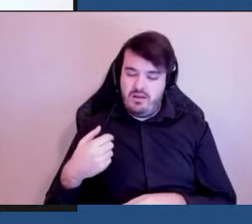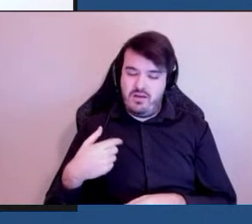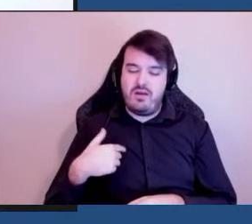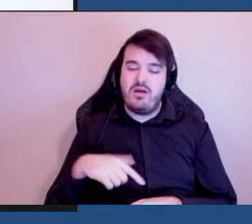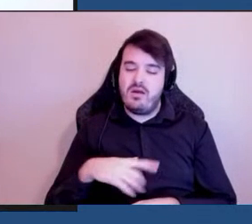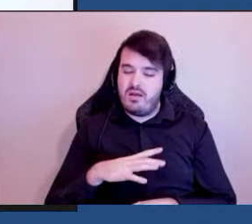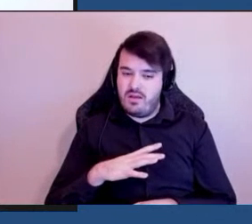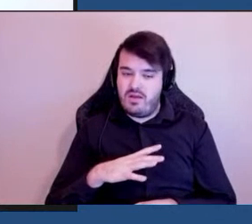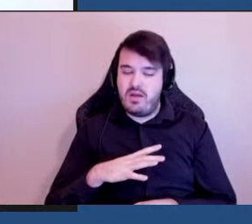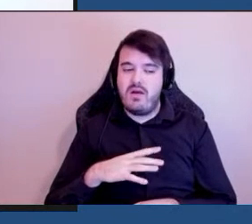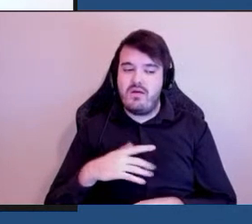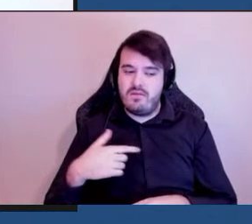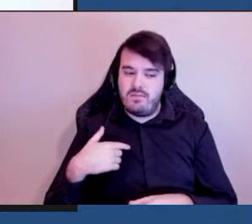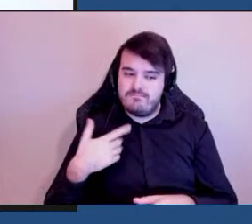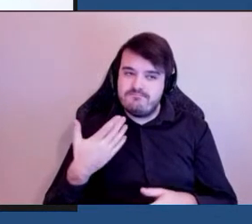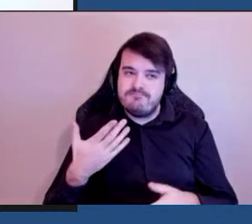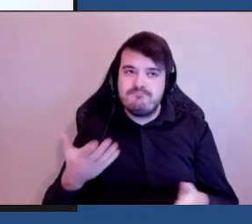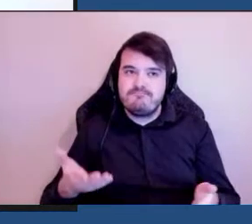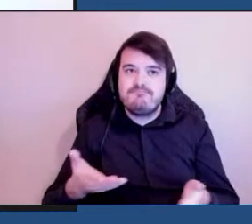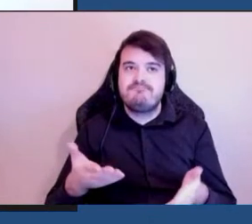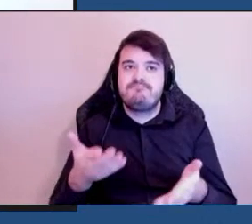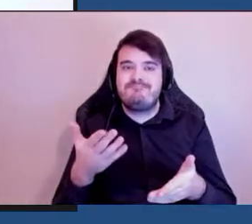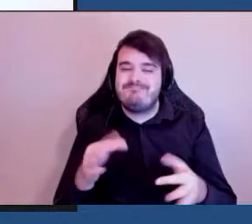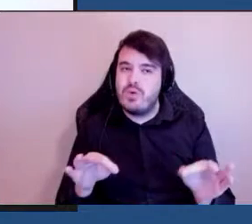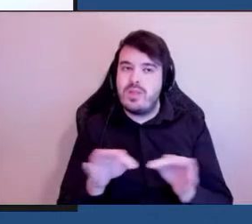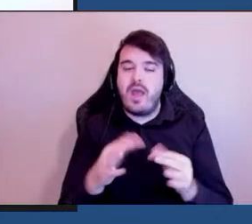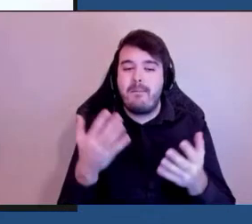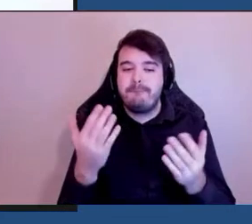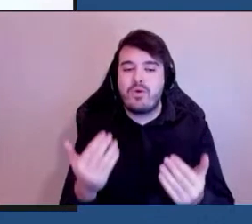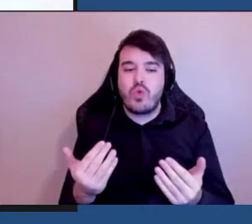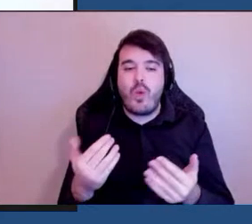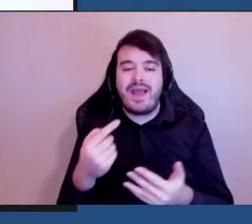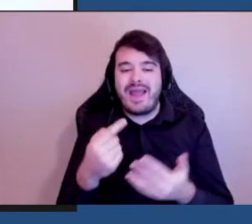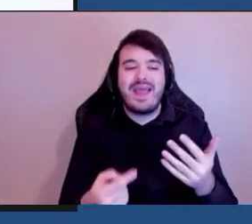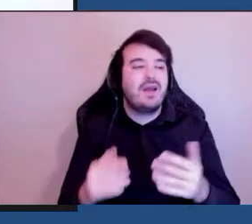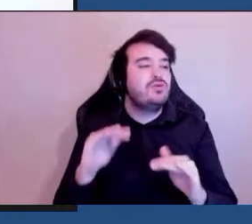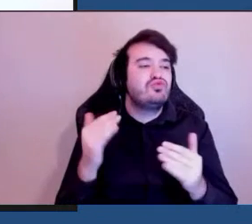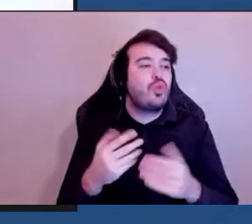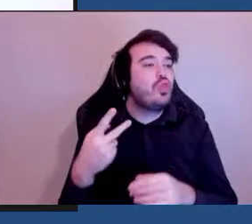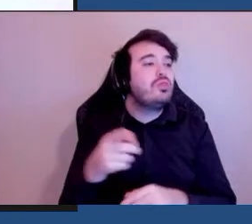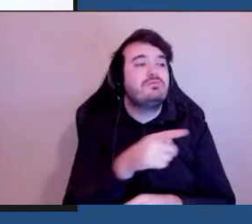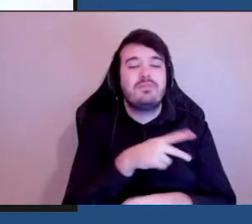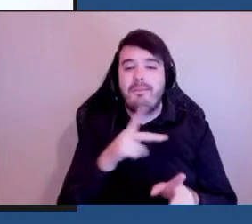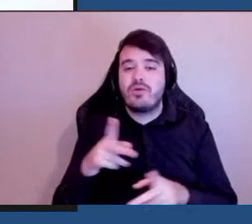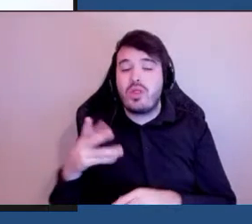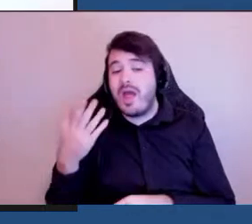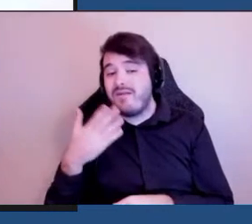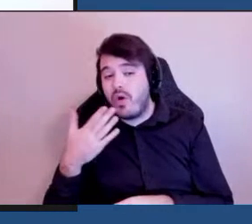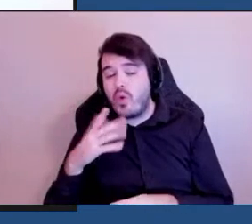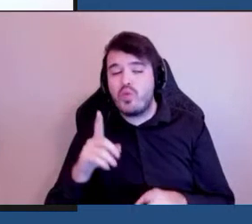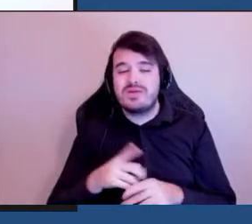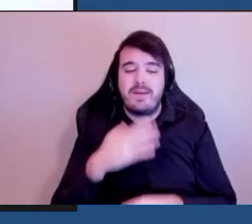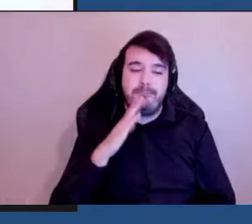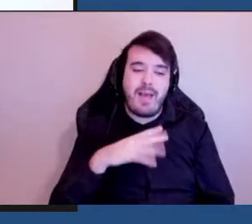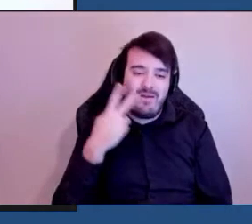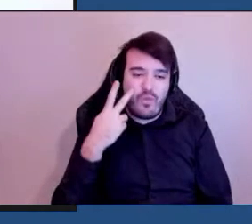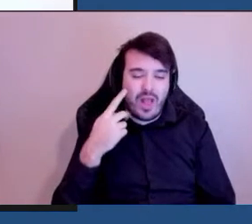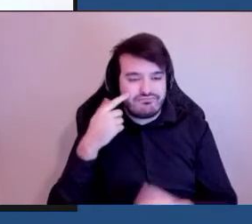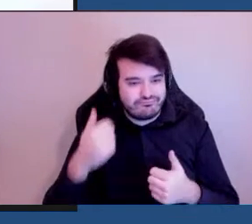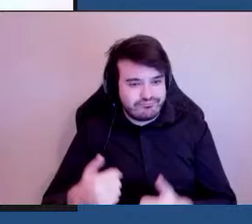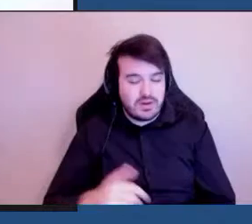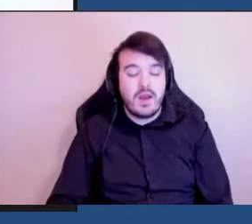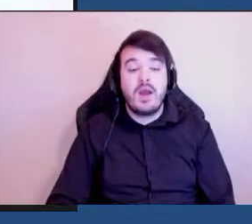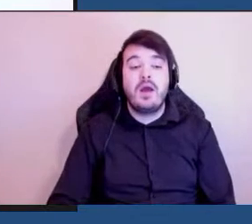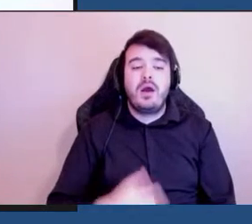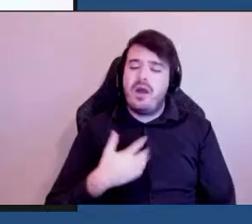promu les besoins de tous ceux qui sont aveugles et malvoyants. J'apprécie